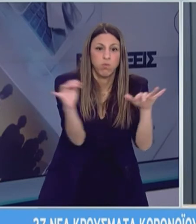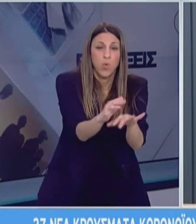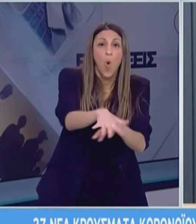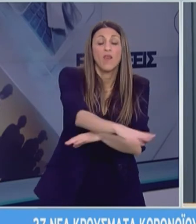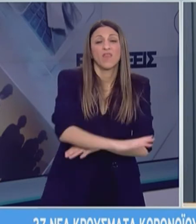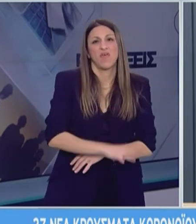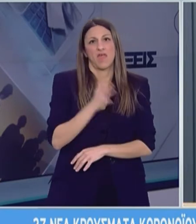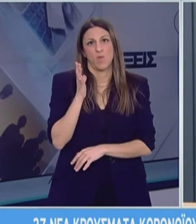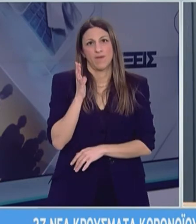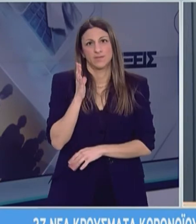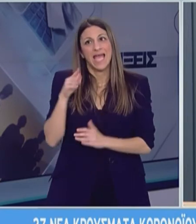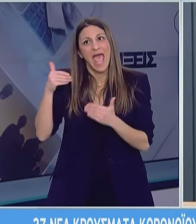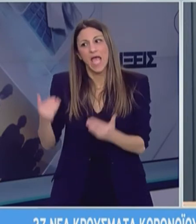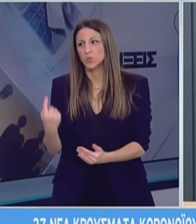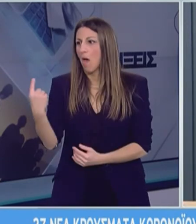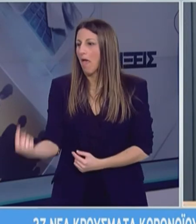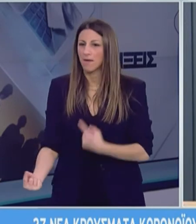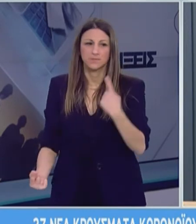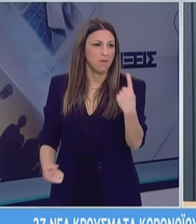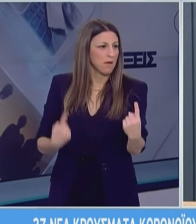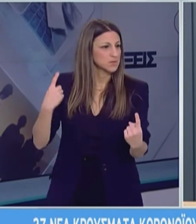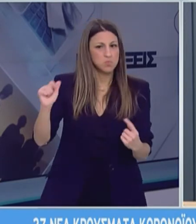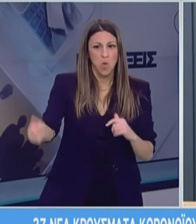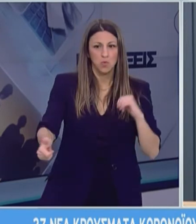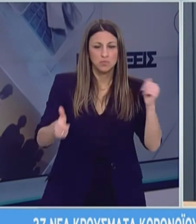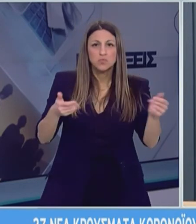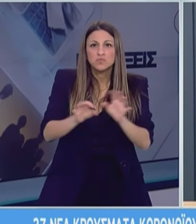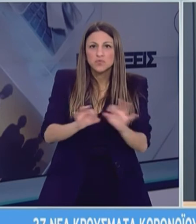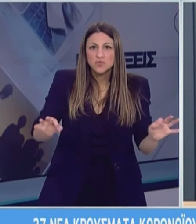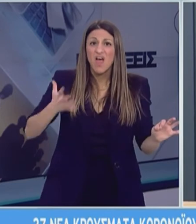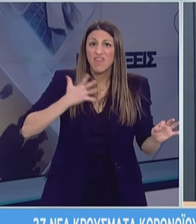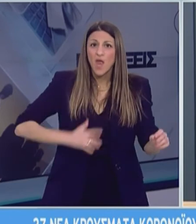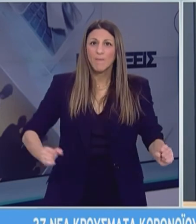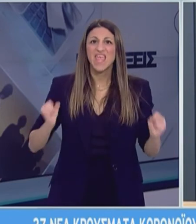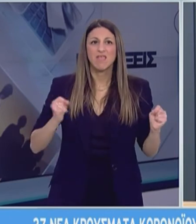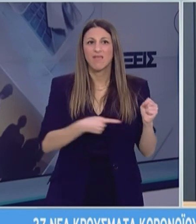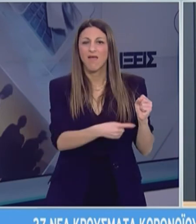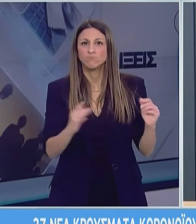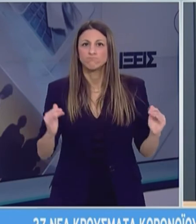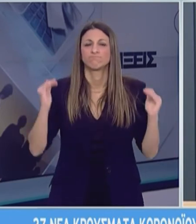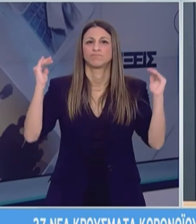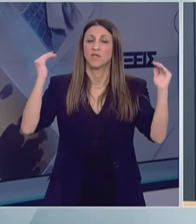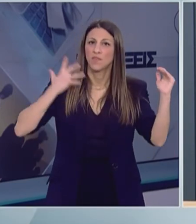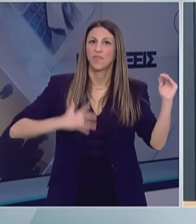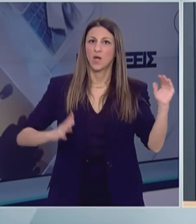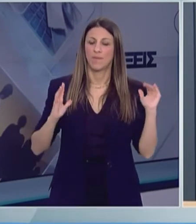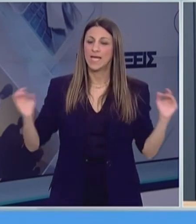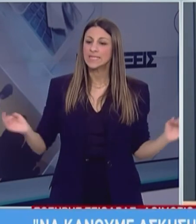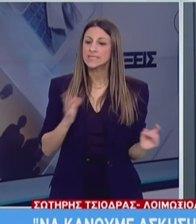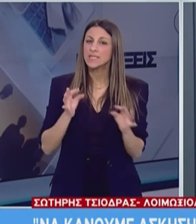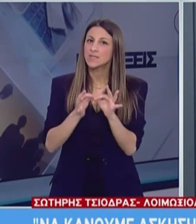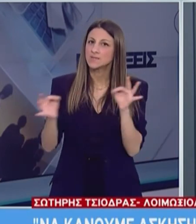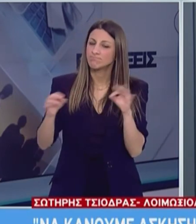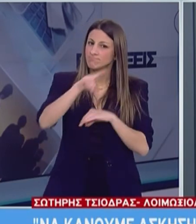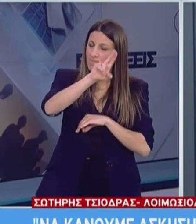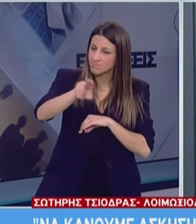θέλουμε να διατηρηθεί το επίπεδο υγείας του πληθυσμού σε ένα καλό επίπεδο υγείας του πληθυσμού και φυσικά και αυτό σταδιακά όταν τα μέτρα σιγά σιγά θα